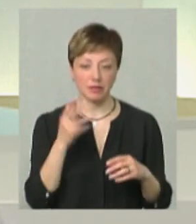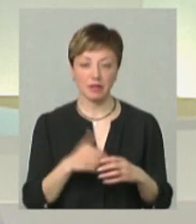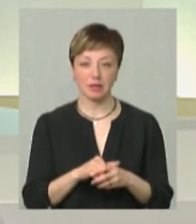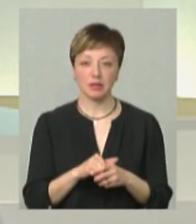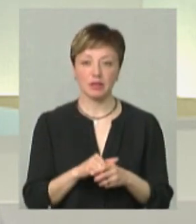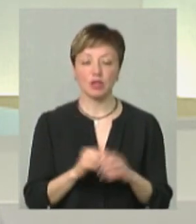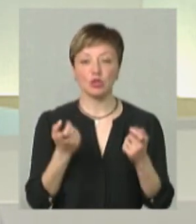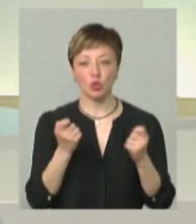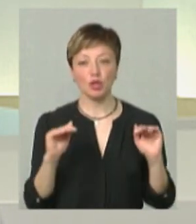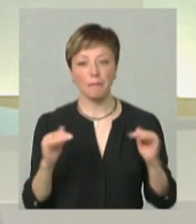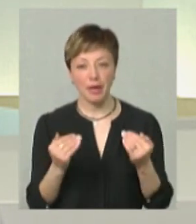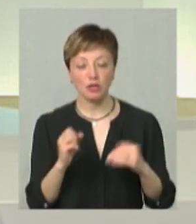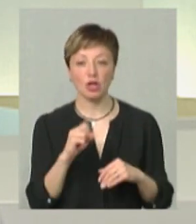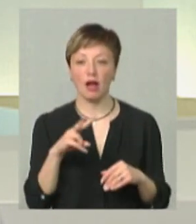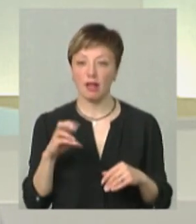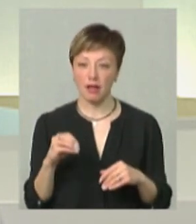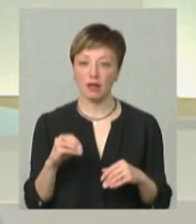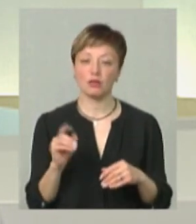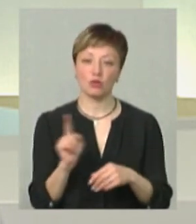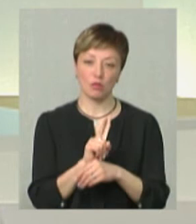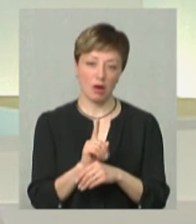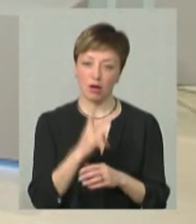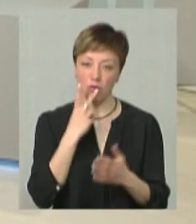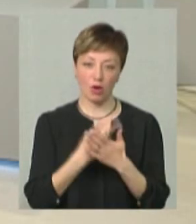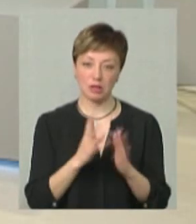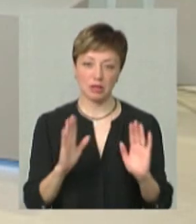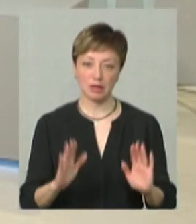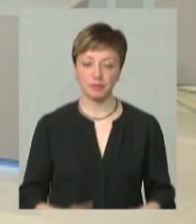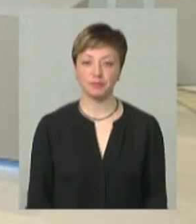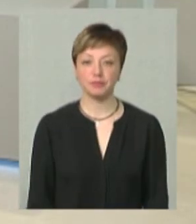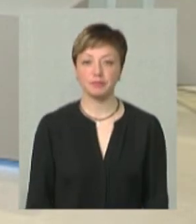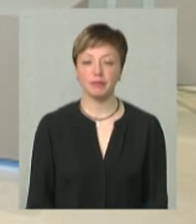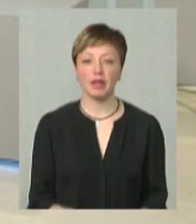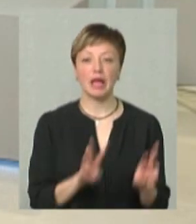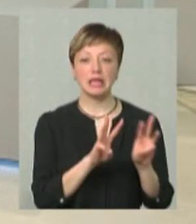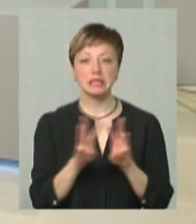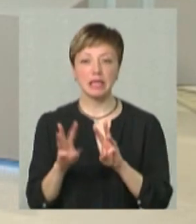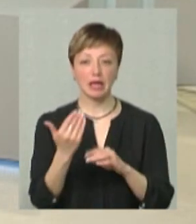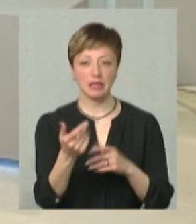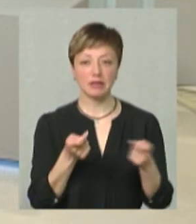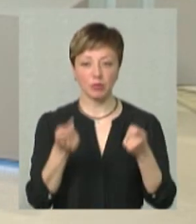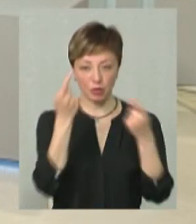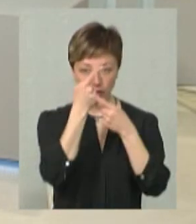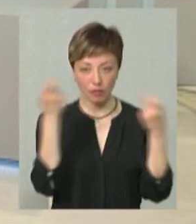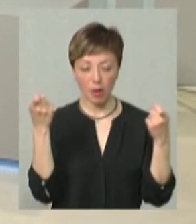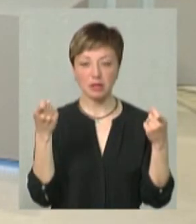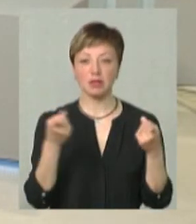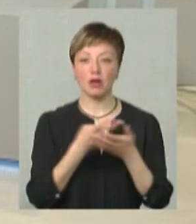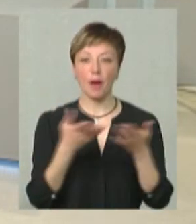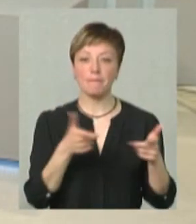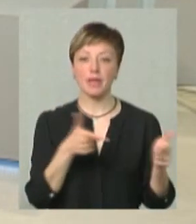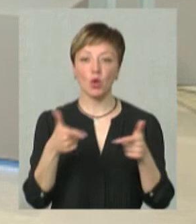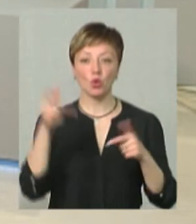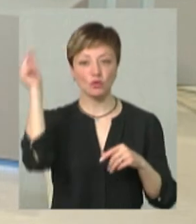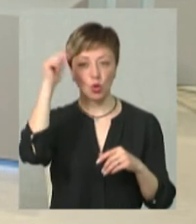Це трошки менше, але нормальні дуже показники. На сайті департаменту прилюднено інформацію про підготовчі